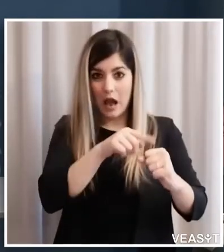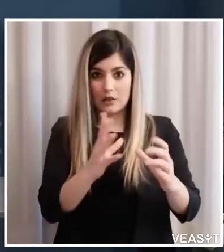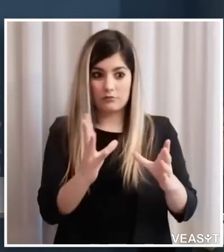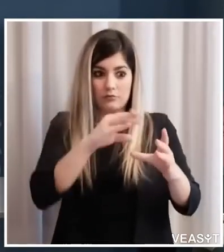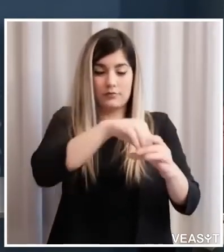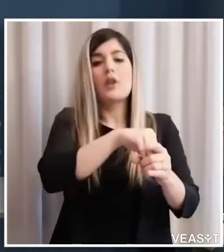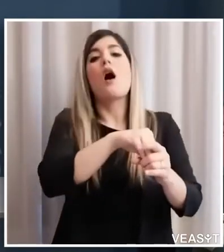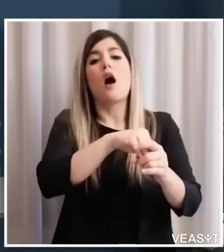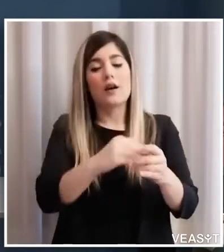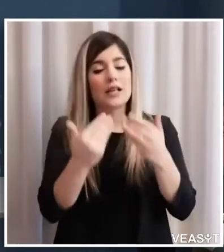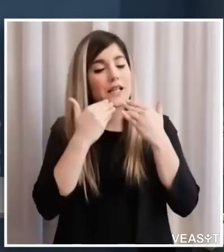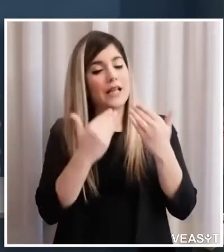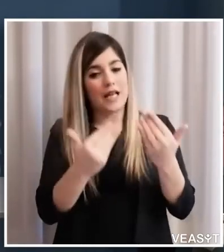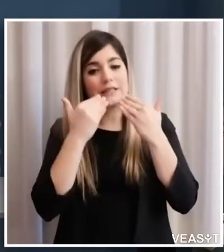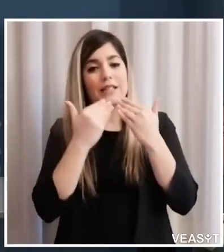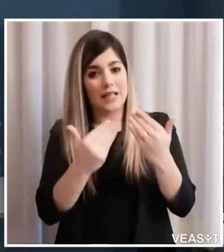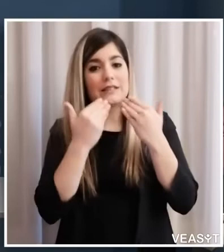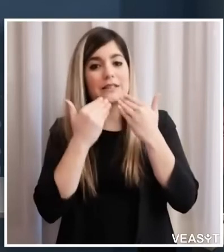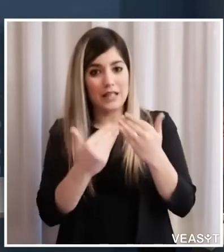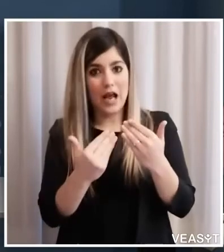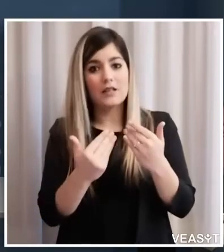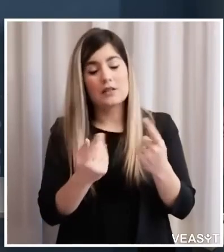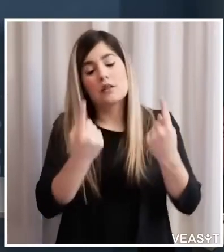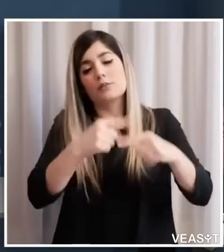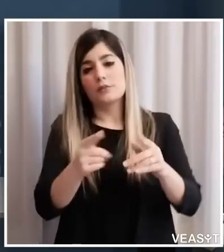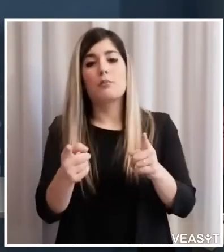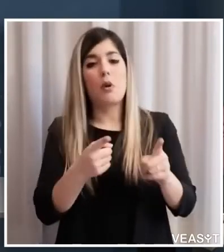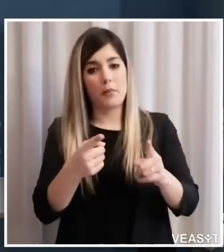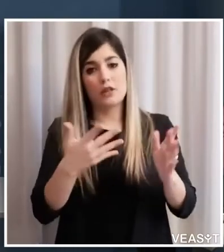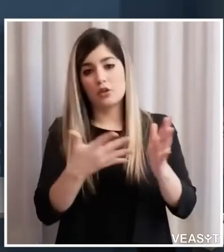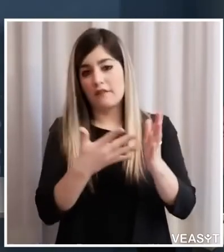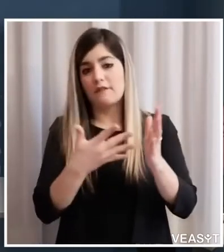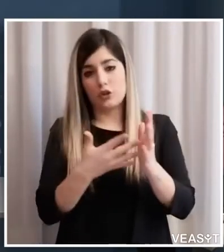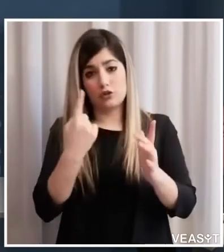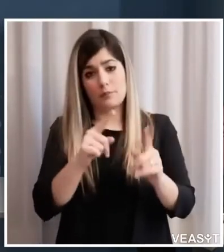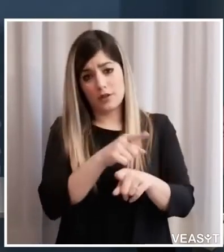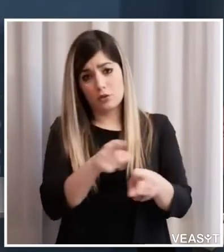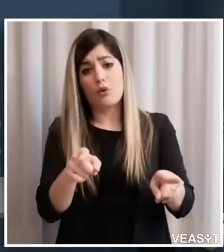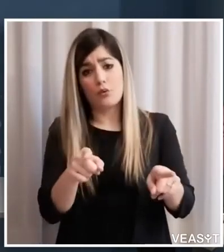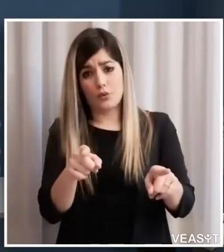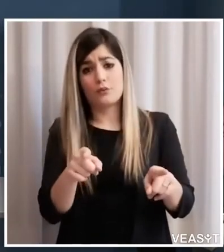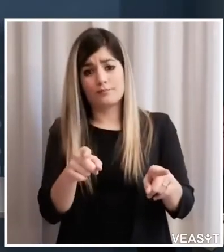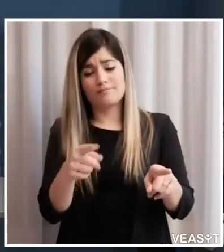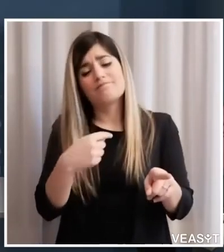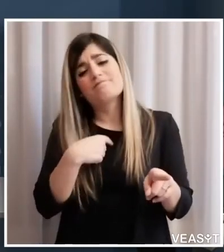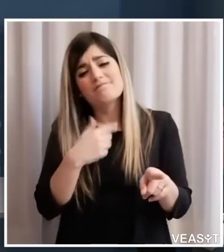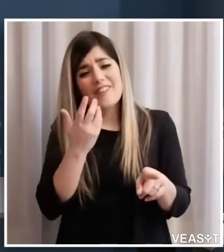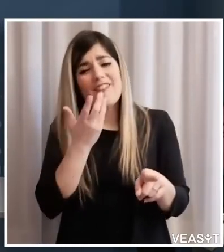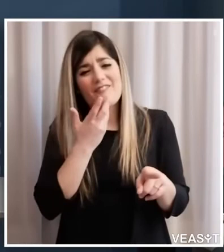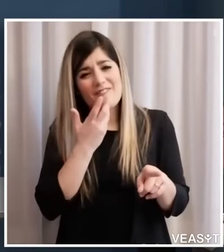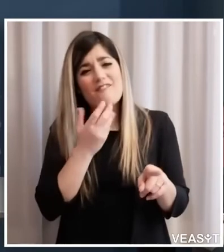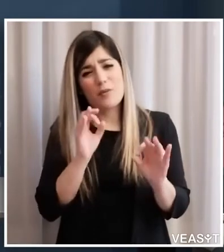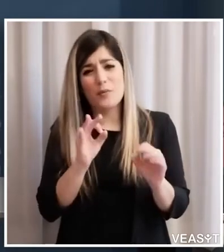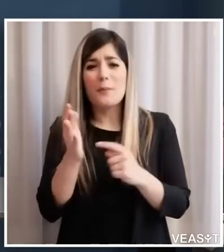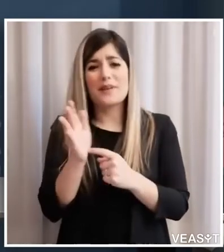anche loro hanno un periodo abbastanza difficile cioè mi fa mi preme molto anche presentare per la prima volta